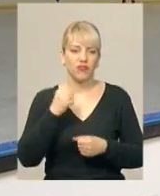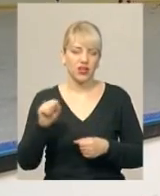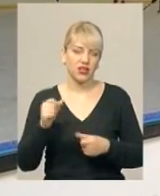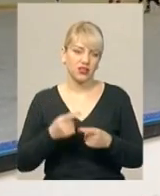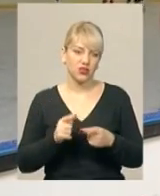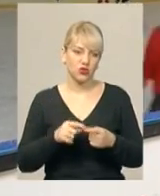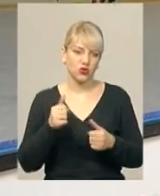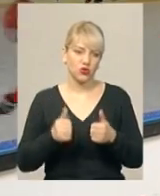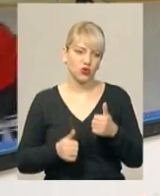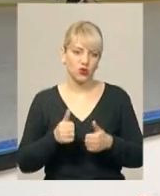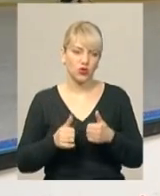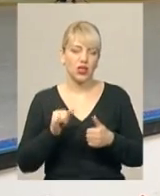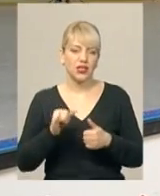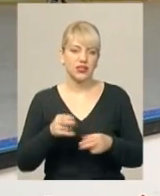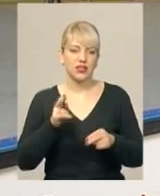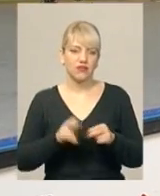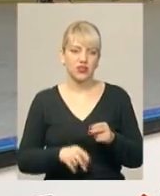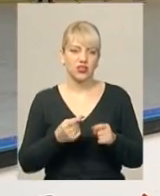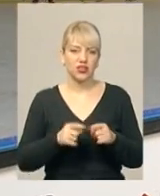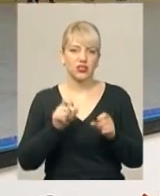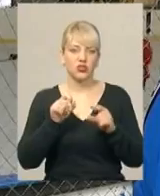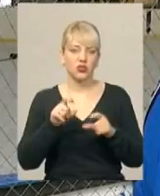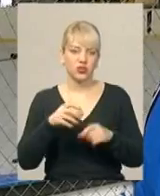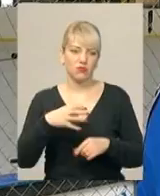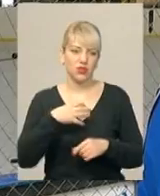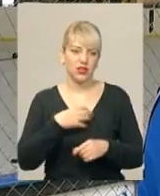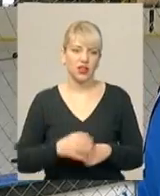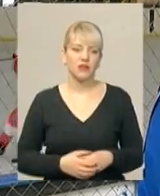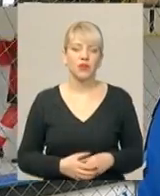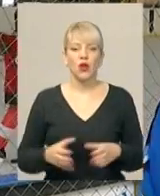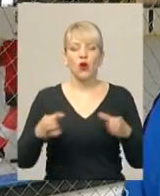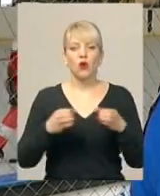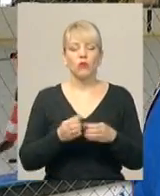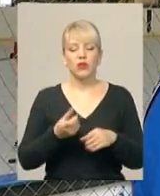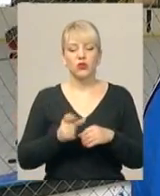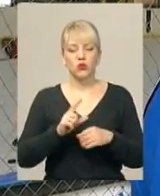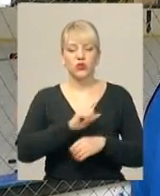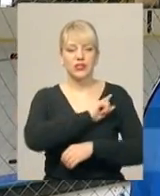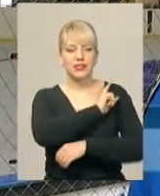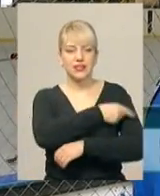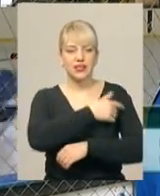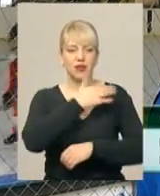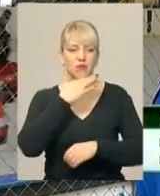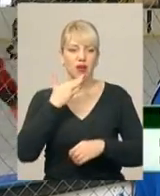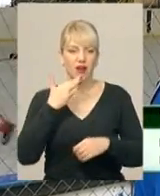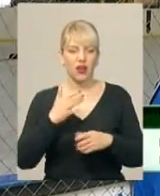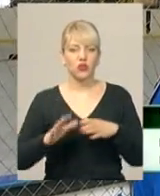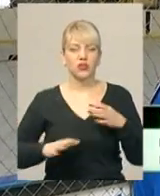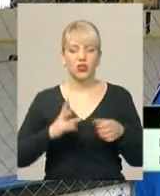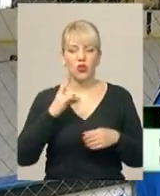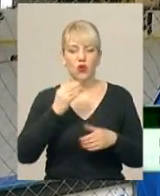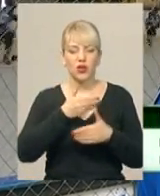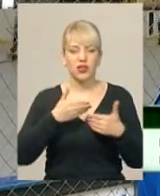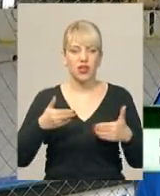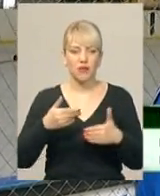гру і завершити її, як кажуть, золотими медалями. Команда, яка дуже сильна, дуже готовиться, дуже багато тренується. Але нам